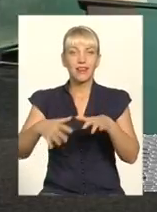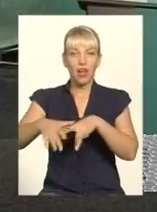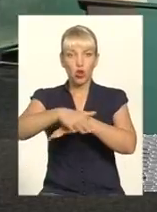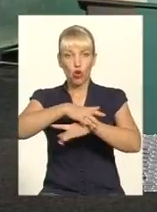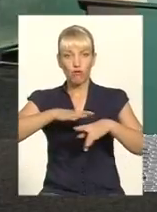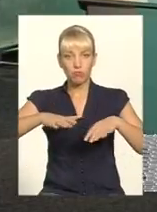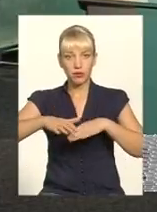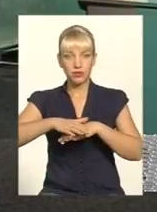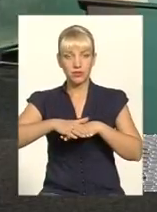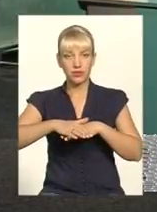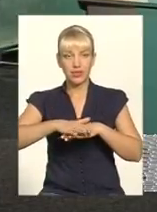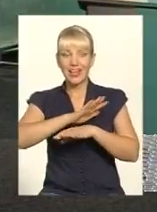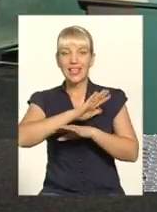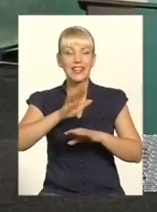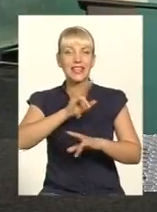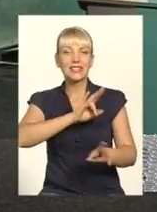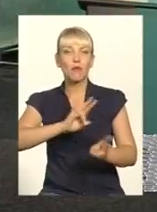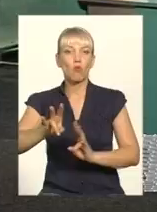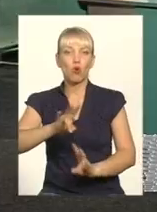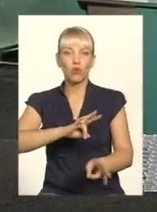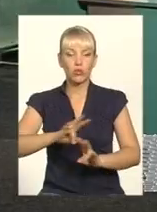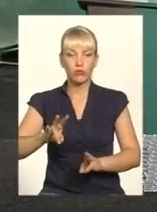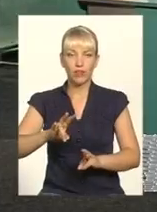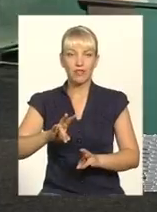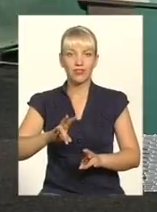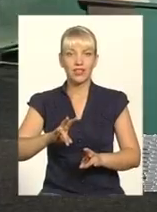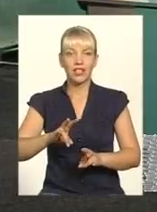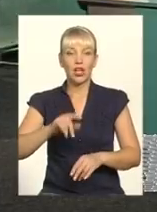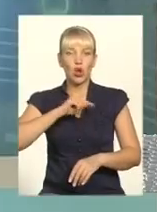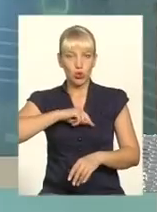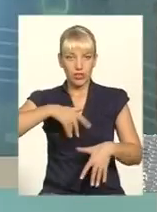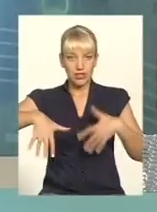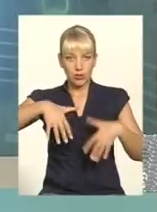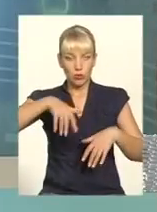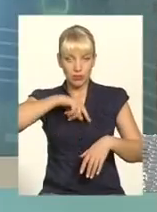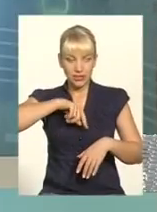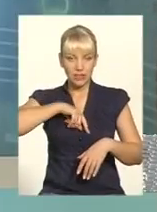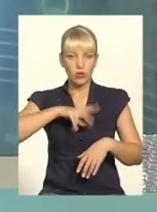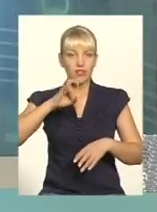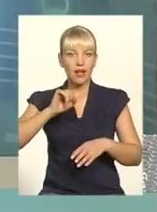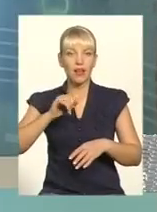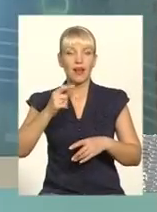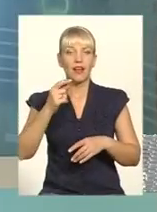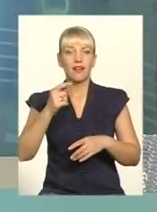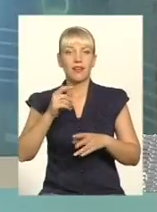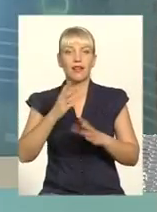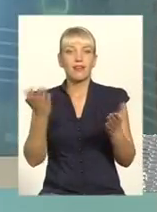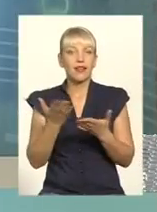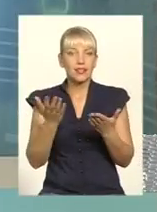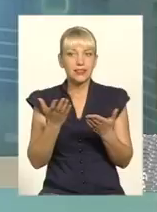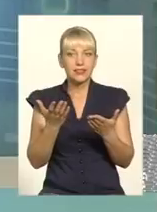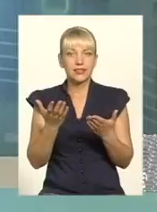спровокував не стійких людей на якісь необдумані вчинки. Це перше питання.